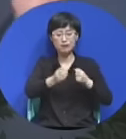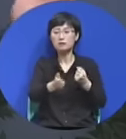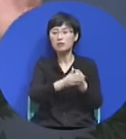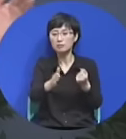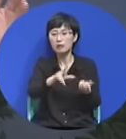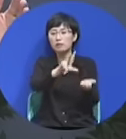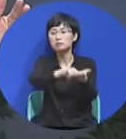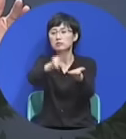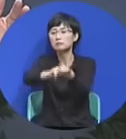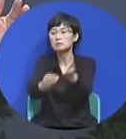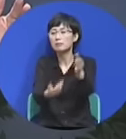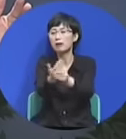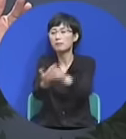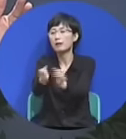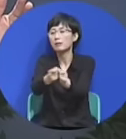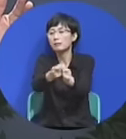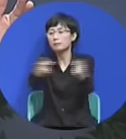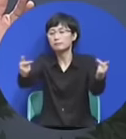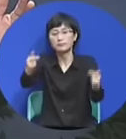자꾸자꾸 문제 옵니다.